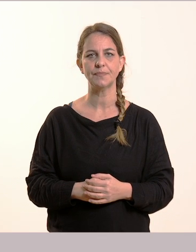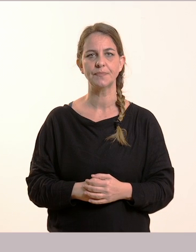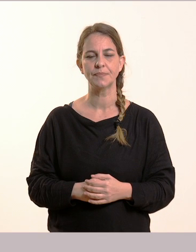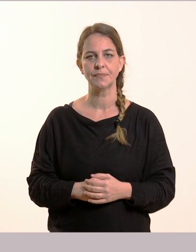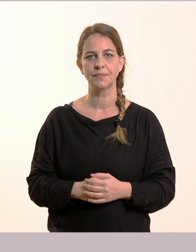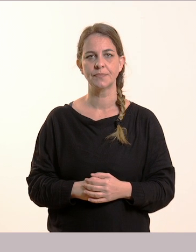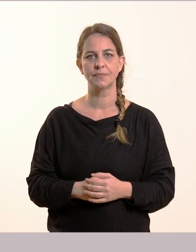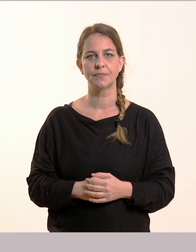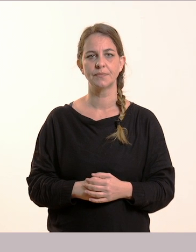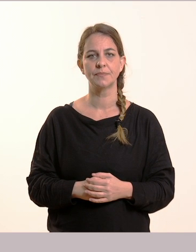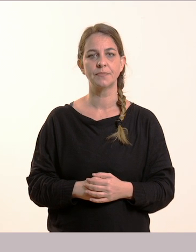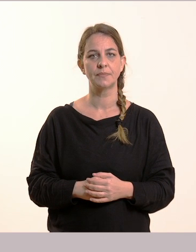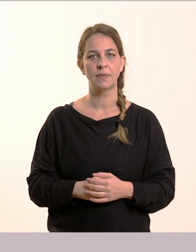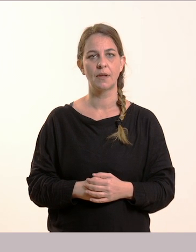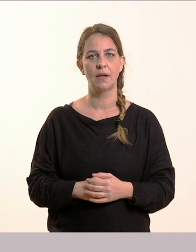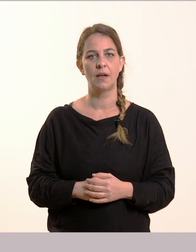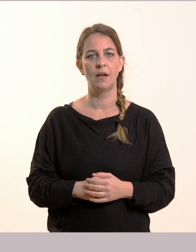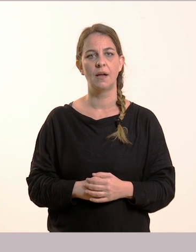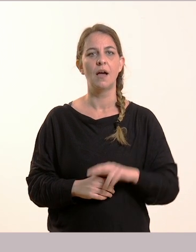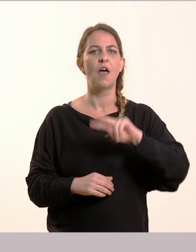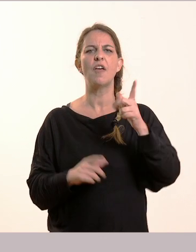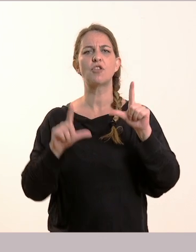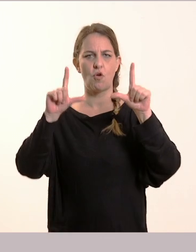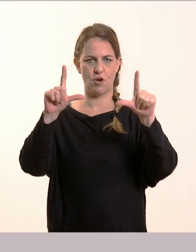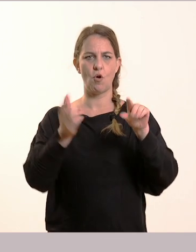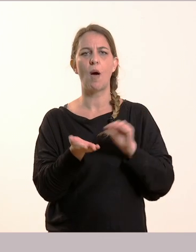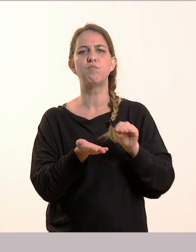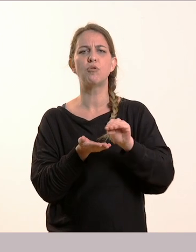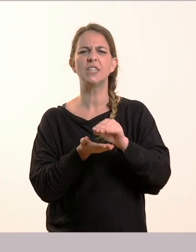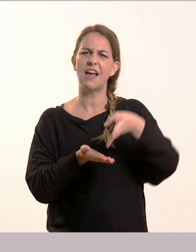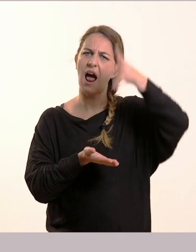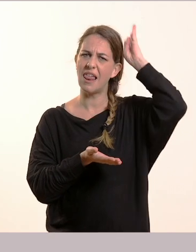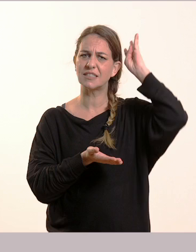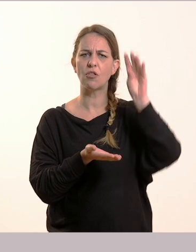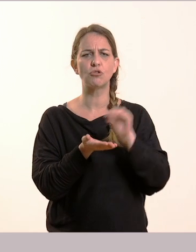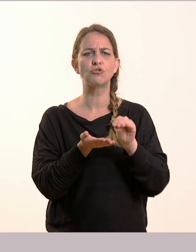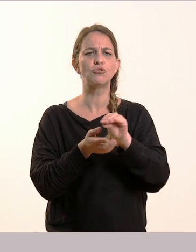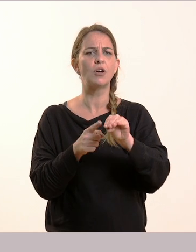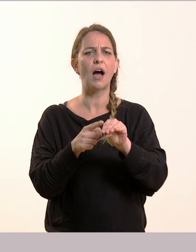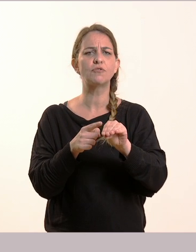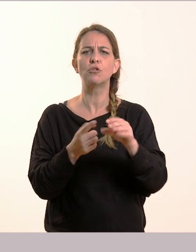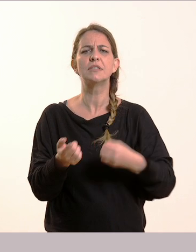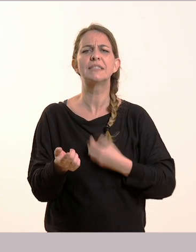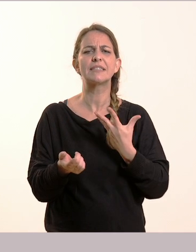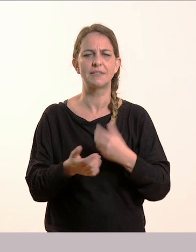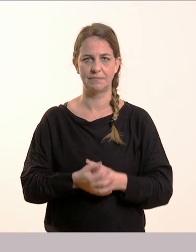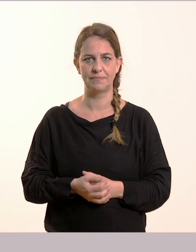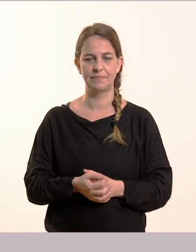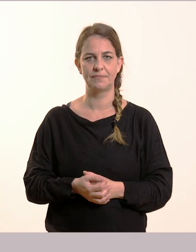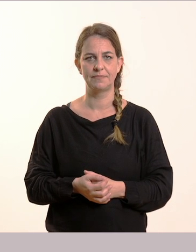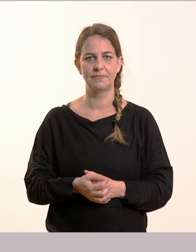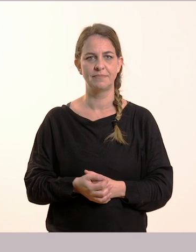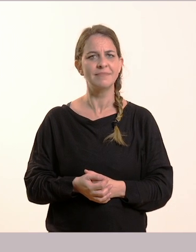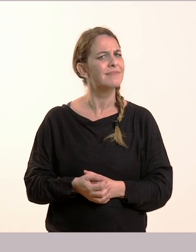Πάμε να δούμε δίπλα. Ο Αλέξανδρος Σοποντικός, πώς νομίζεις κιόλας μας ρώτησε ότι νιώθει ο Αλέξανδρος Σοποντικός, πώς το κατάλαβες. Πώς νιώθει ο